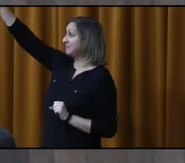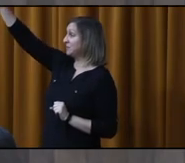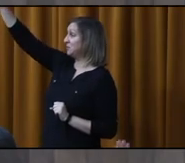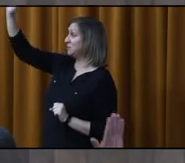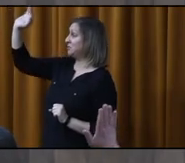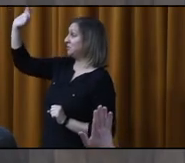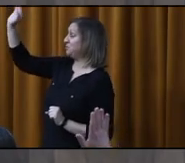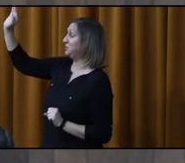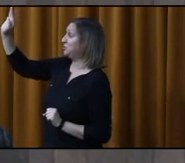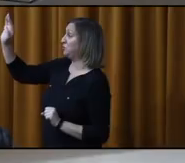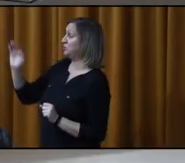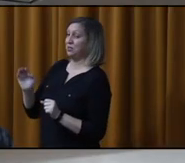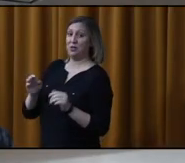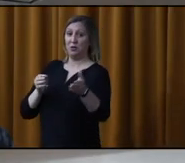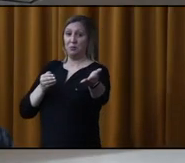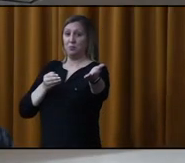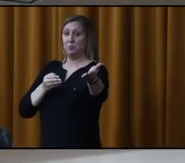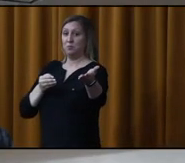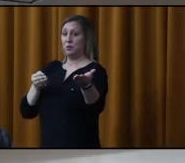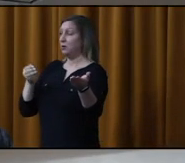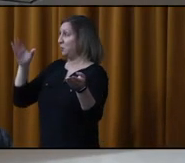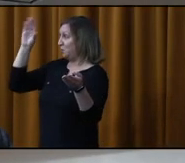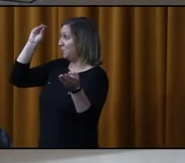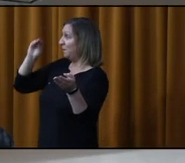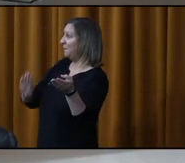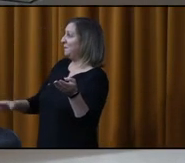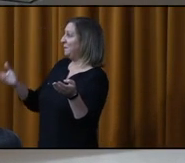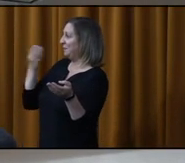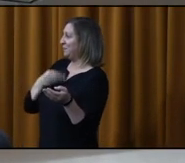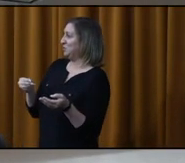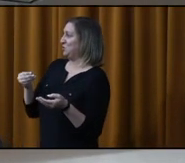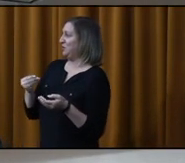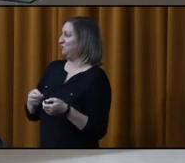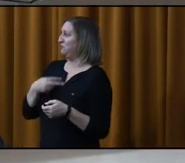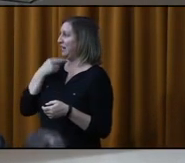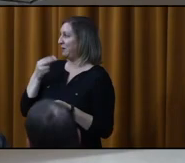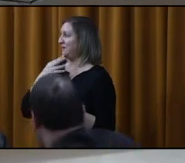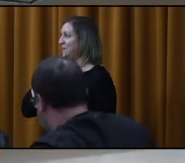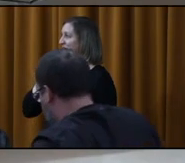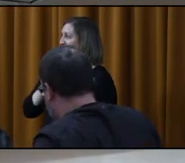permettez, M. Belleau est présent ici dans la salle. Ah! Parfait. Excellent.